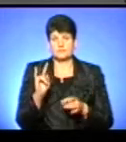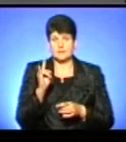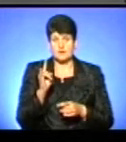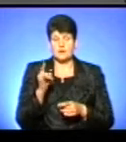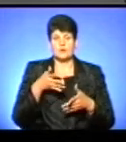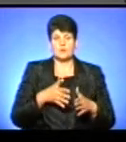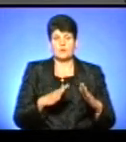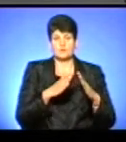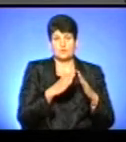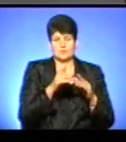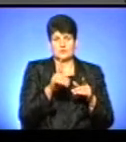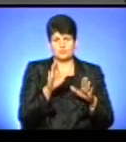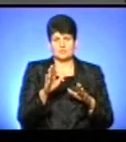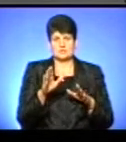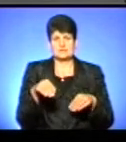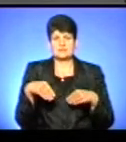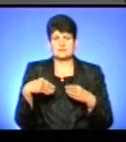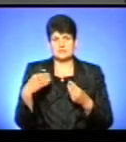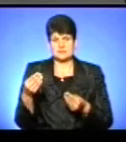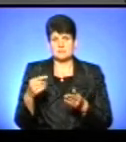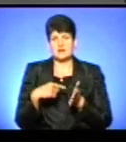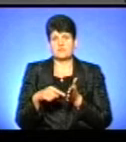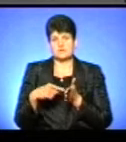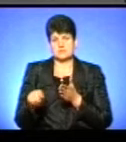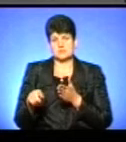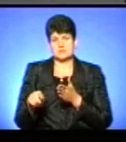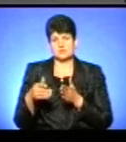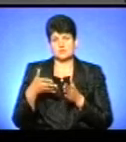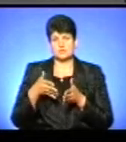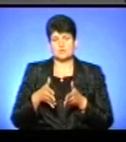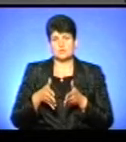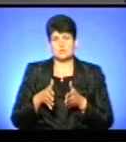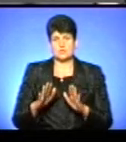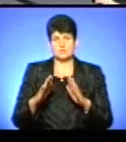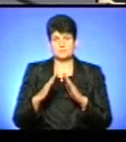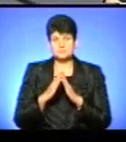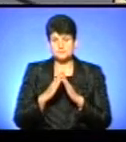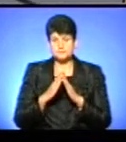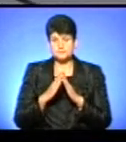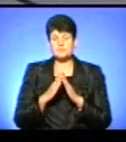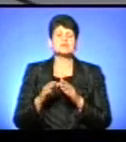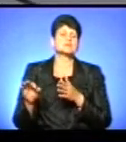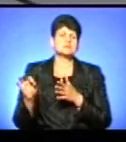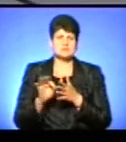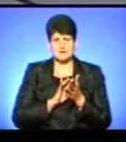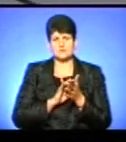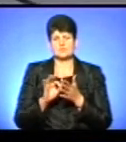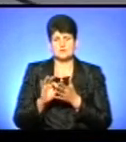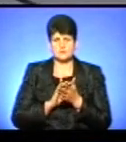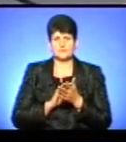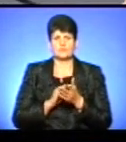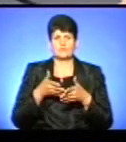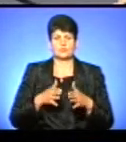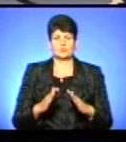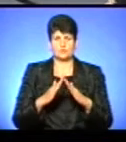то пологового відділення, то вони будуть просто надаватися при виписці з пологового відділення. Тобто одразу? Одразу ж виписці, так, пологового